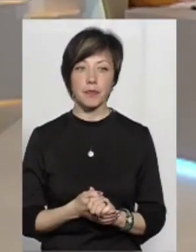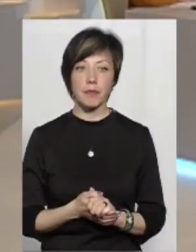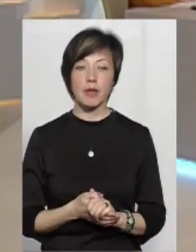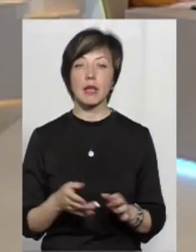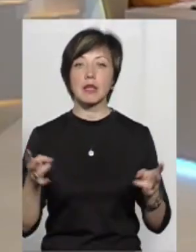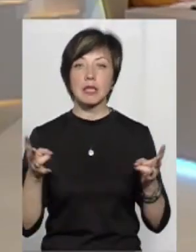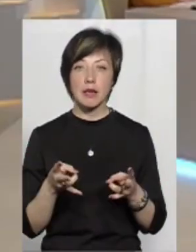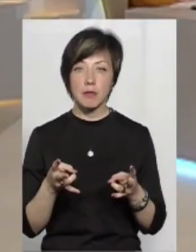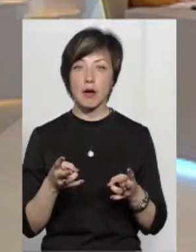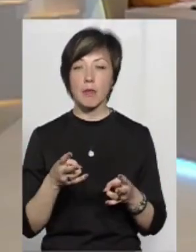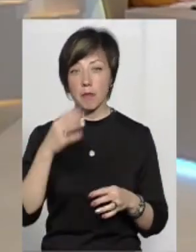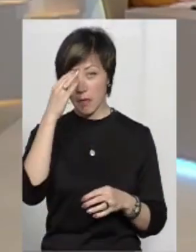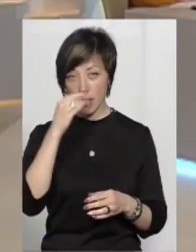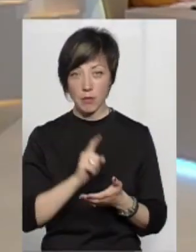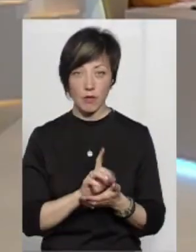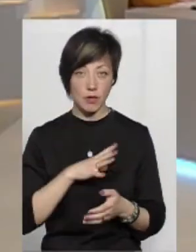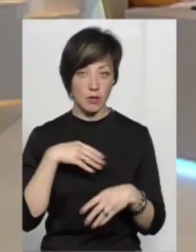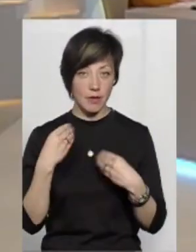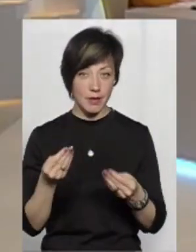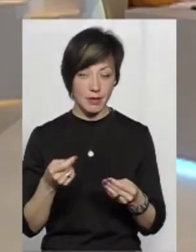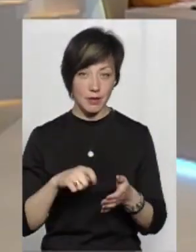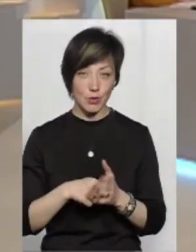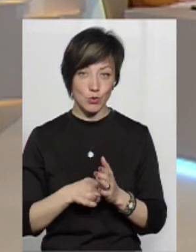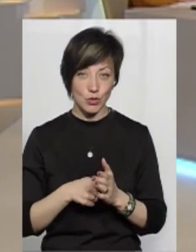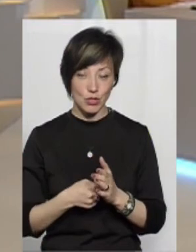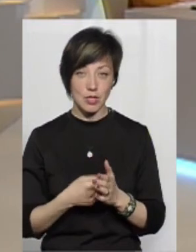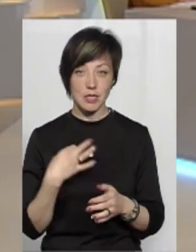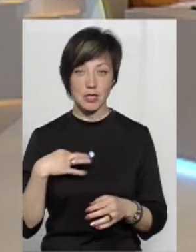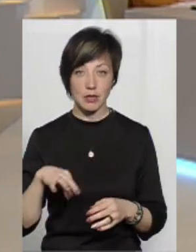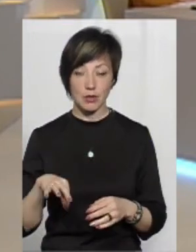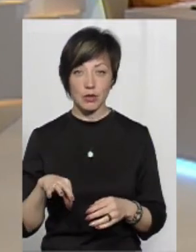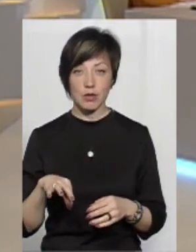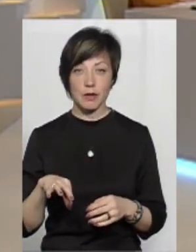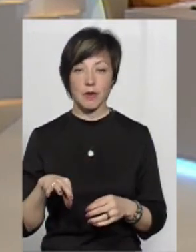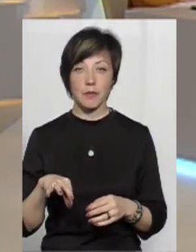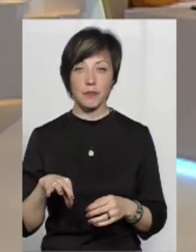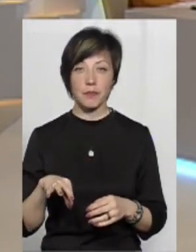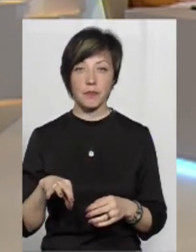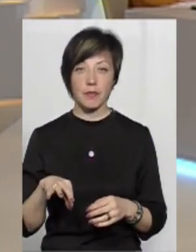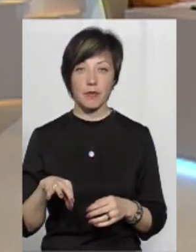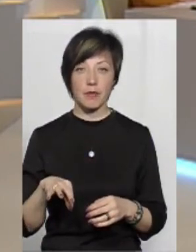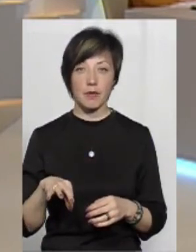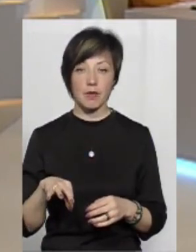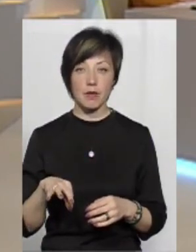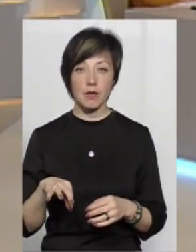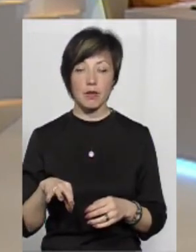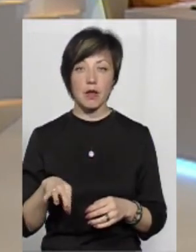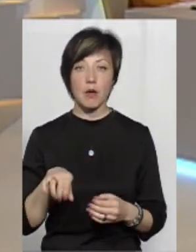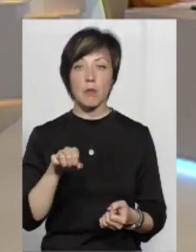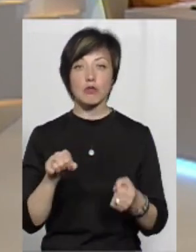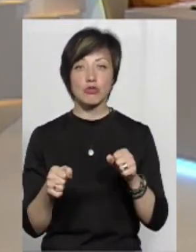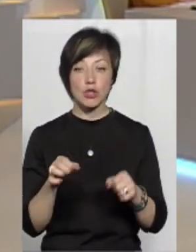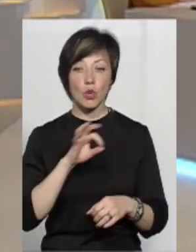профілактика. Треба... Батько не повинен був давати ключі сину, скажімо так,